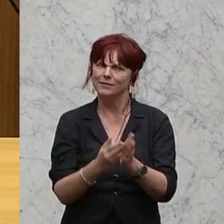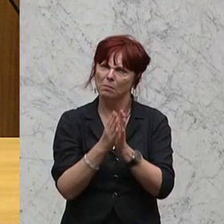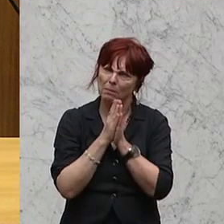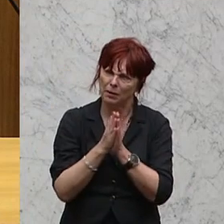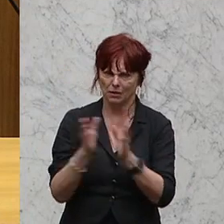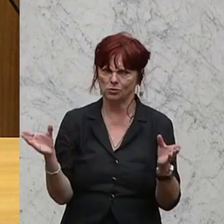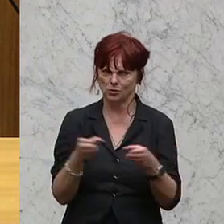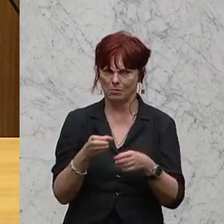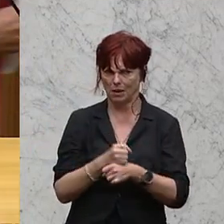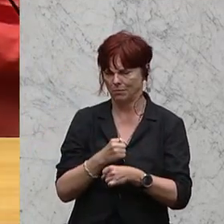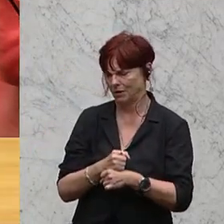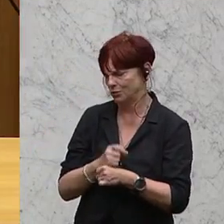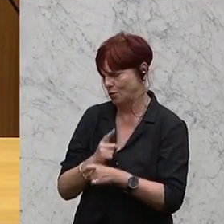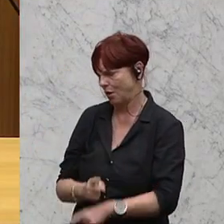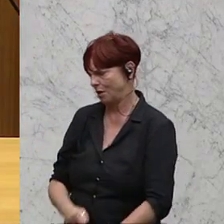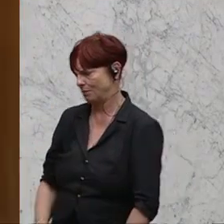Kooperation.